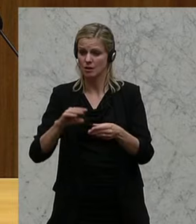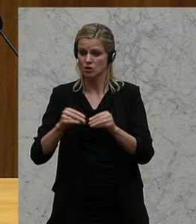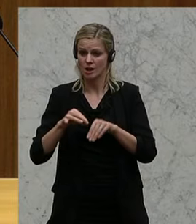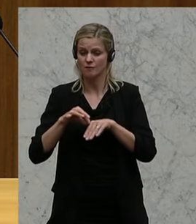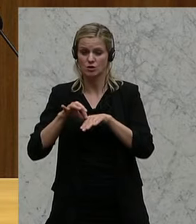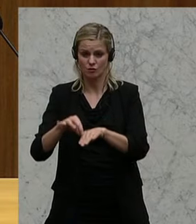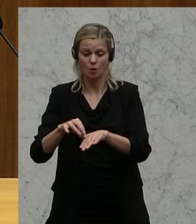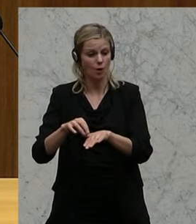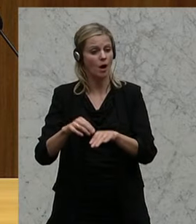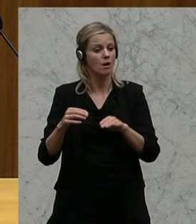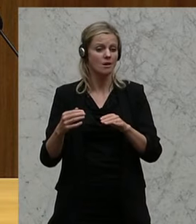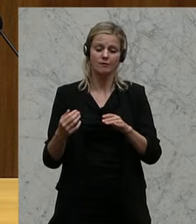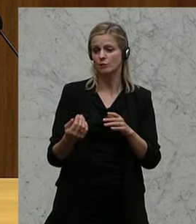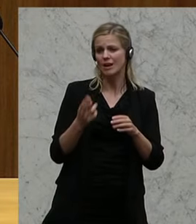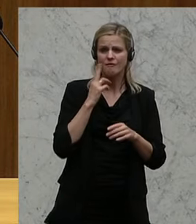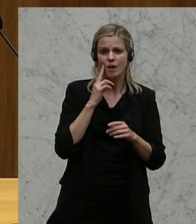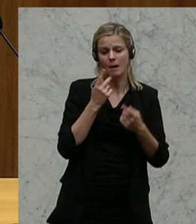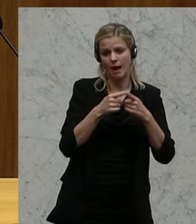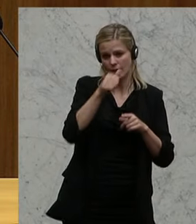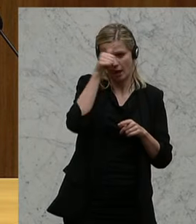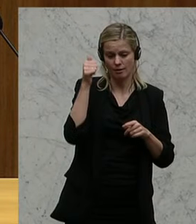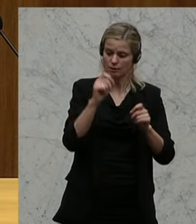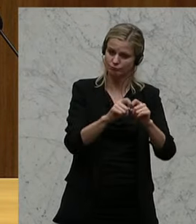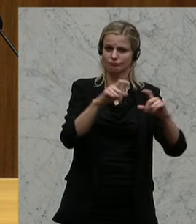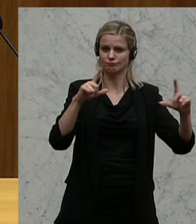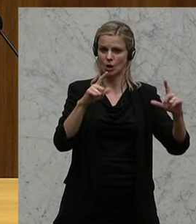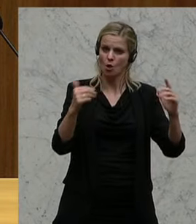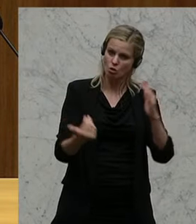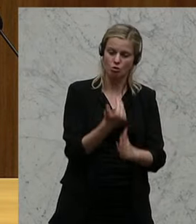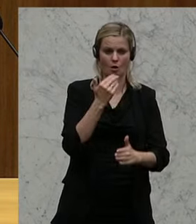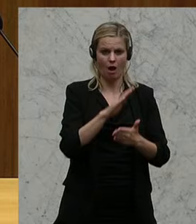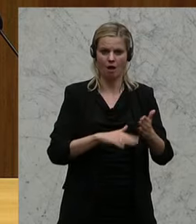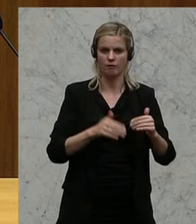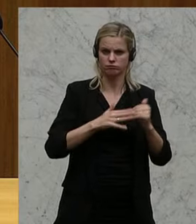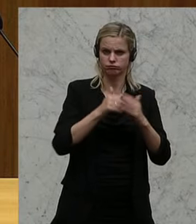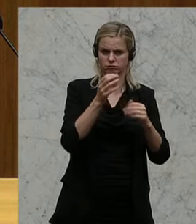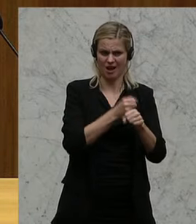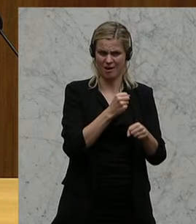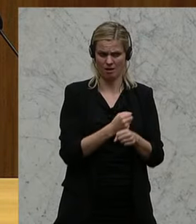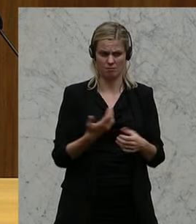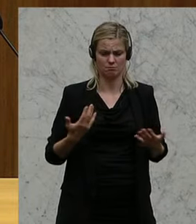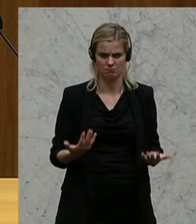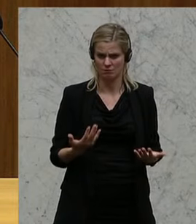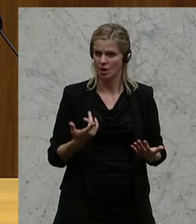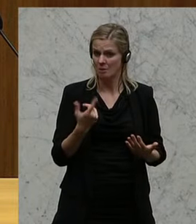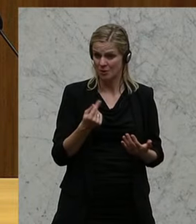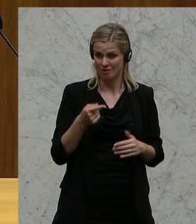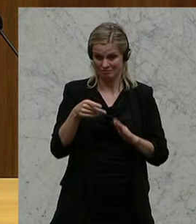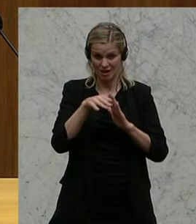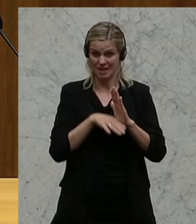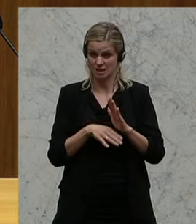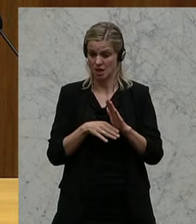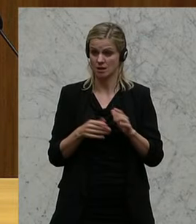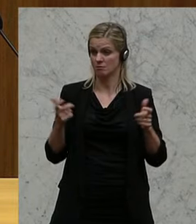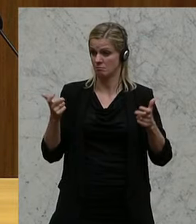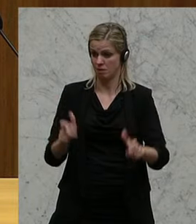einem neuen Unternehmen, das den Namen ein bisschen verändert hat, schlagen die neu auf. Genau das ist das Problem. Und das heißt, dem werden Sie mit diesem Gesetz auch nicht wirklich her.